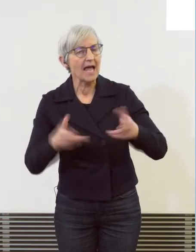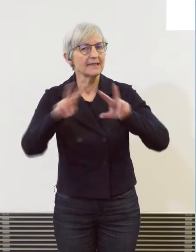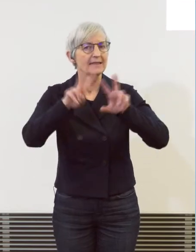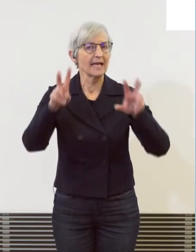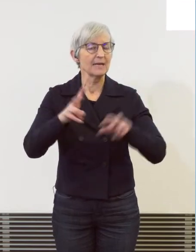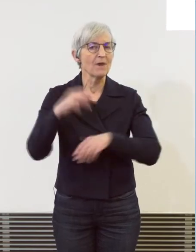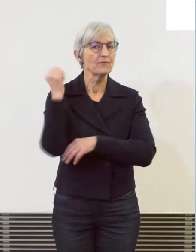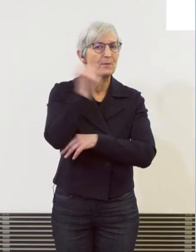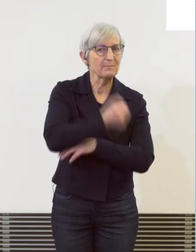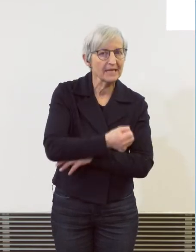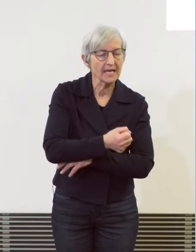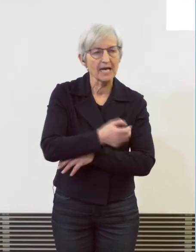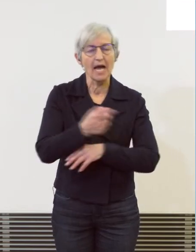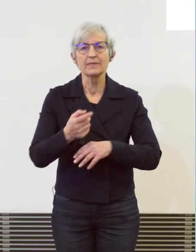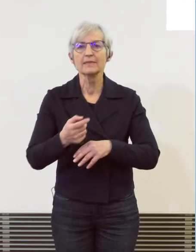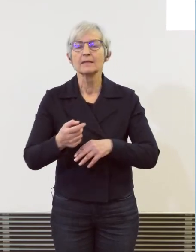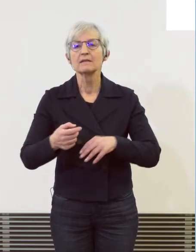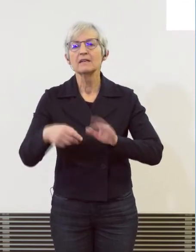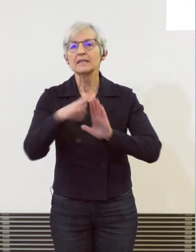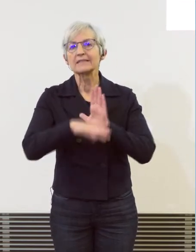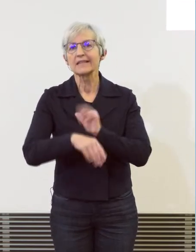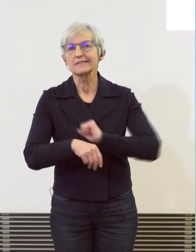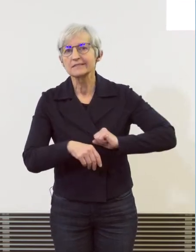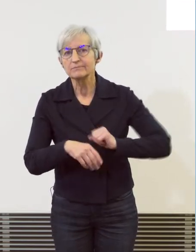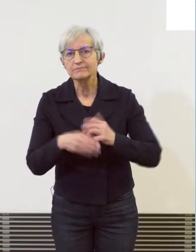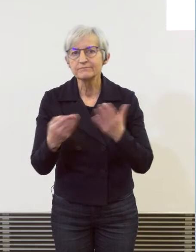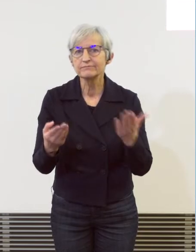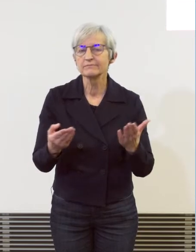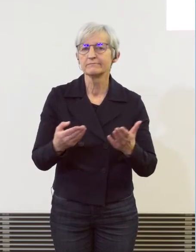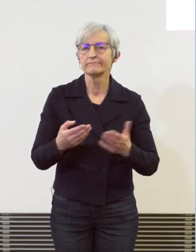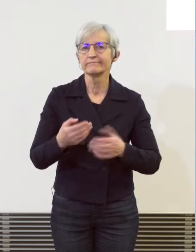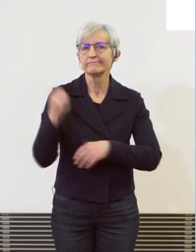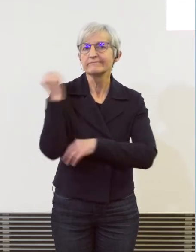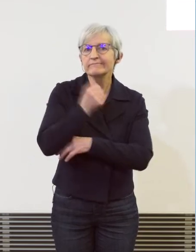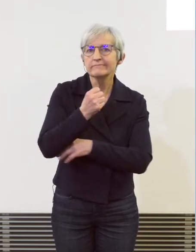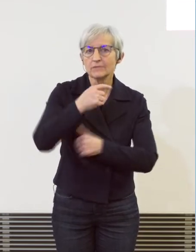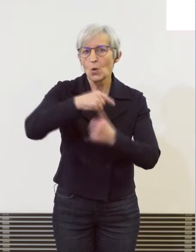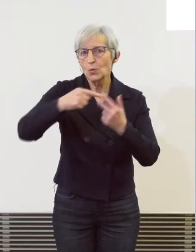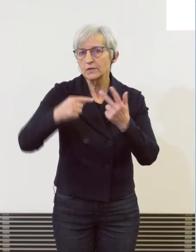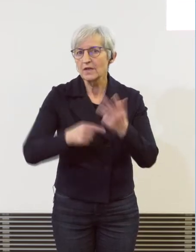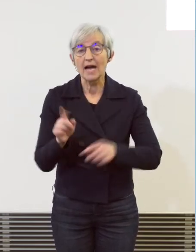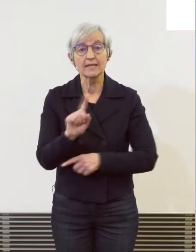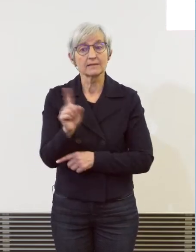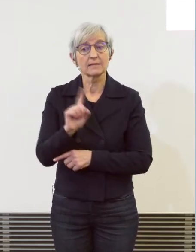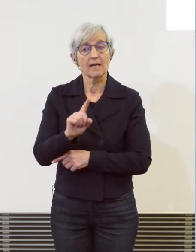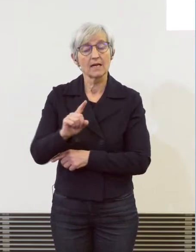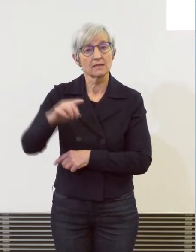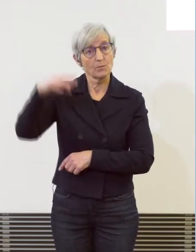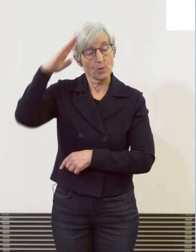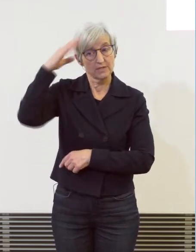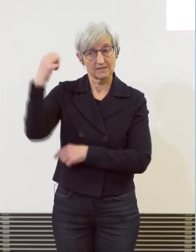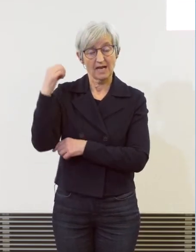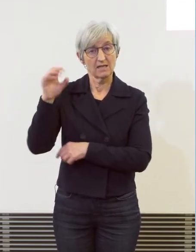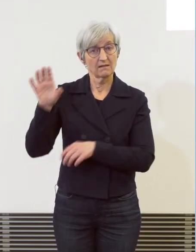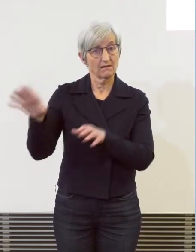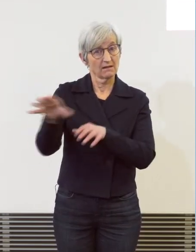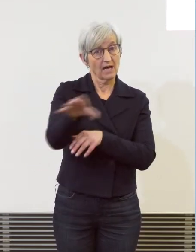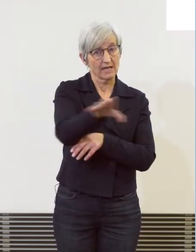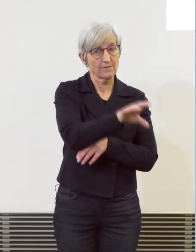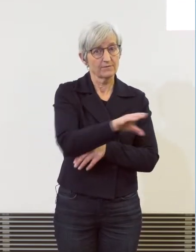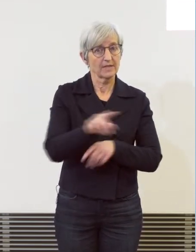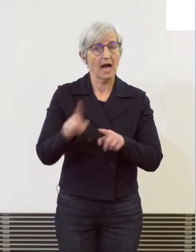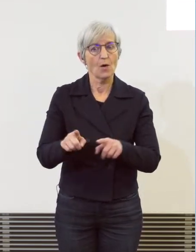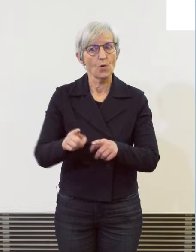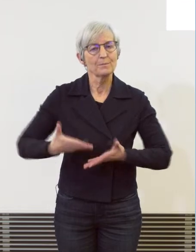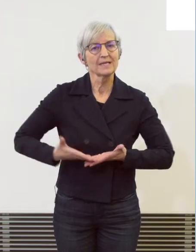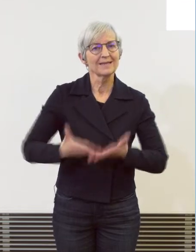Vergehen, Übertretung im engeren Sinn, sondern haben auch wesentliche Beiträge geleistet bei der Bewältigung der Pandemie,